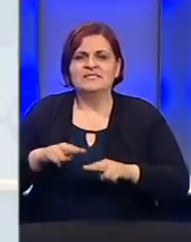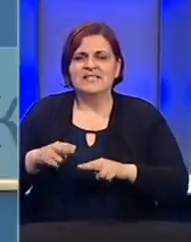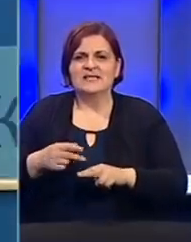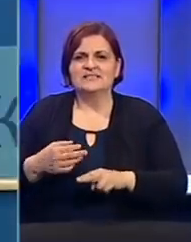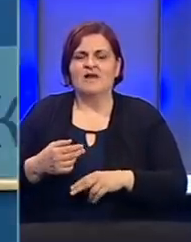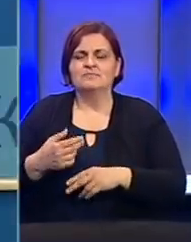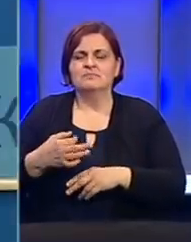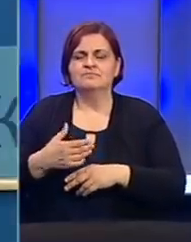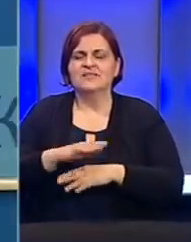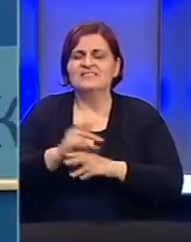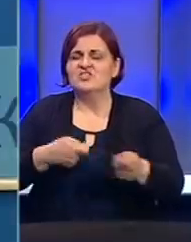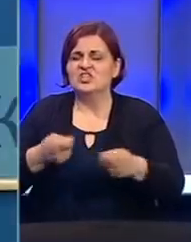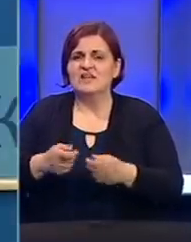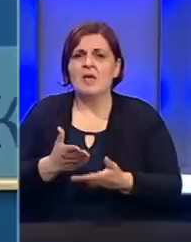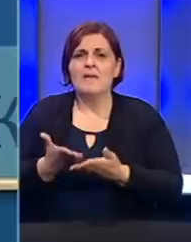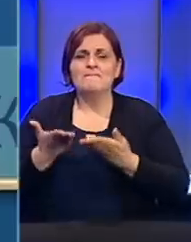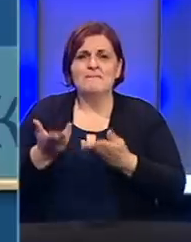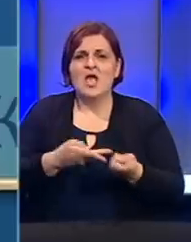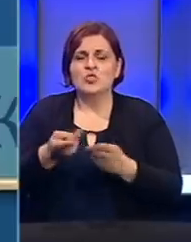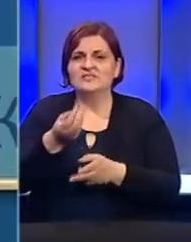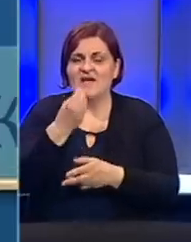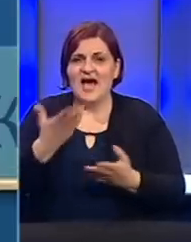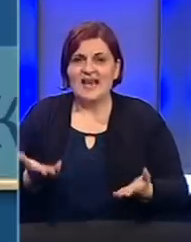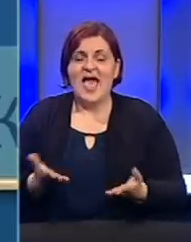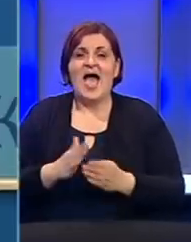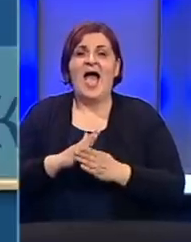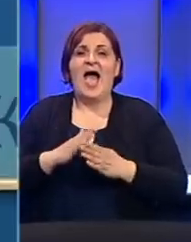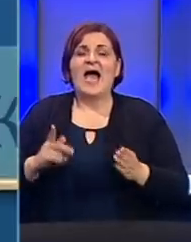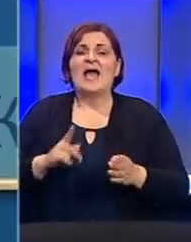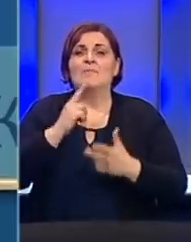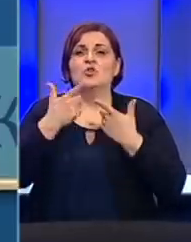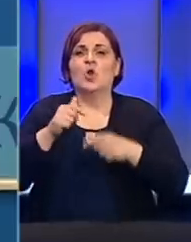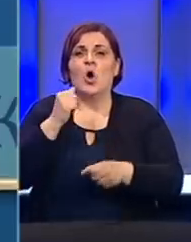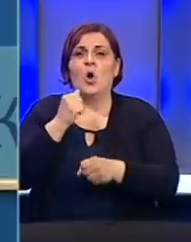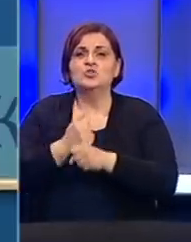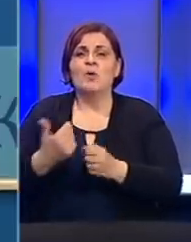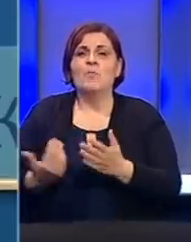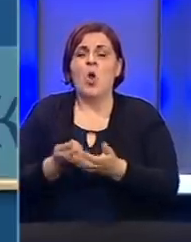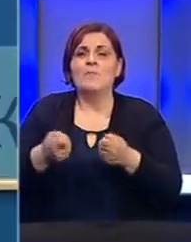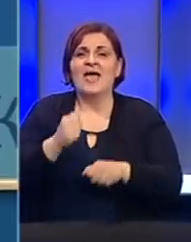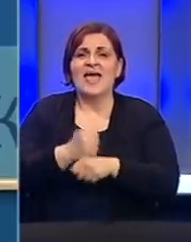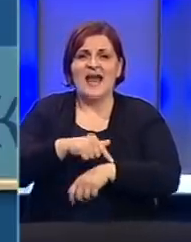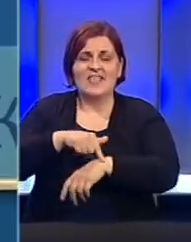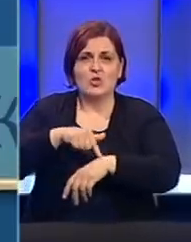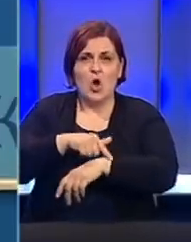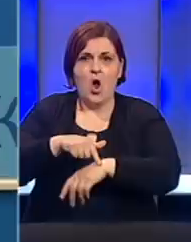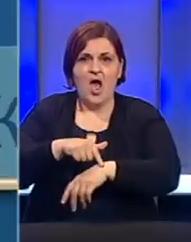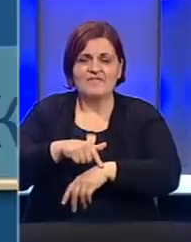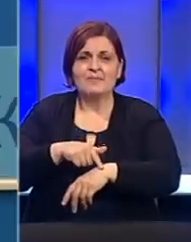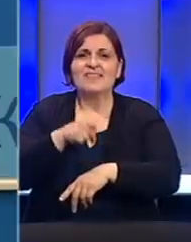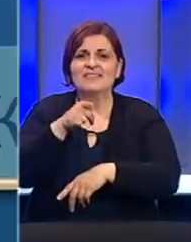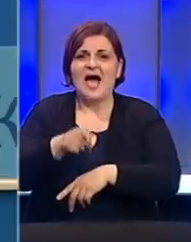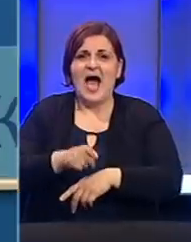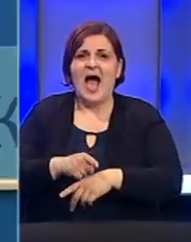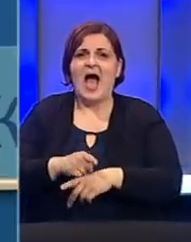Znači, sve trgovine pričamo, pekare, dostava hrane, kao i subjektima kojima se dozvoljava rad po novom zaključku, radno vrijeme, kao što sam rekla, određeno i